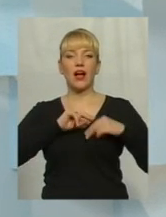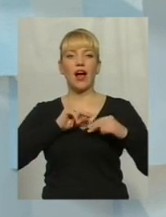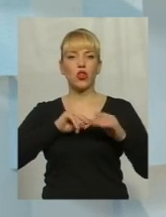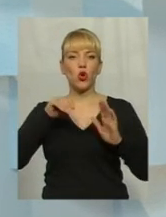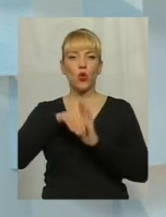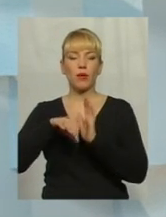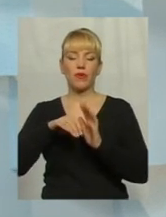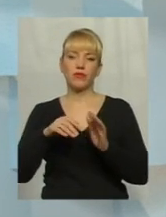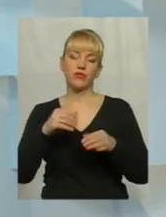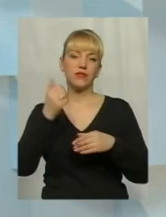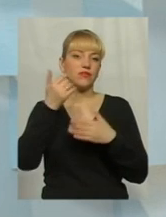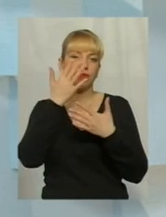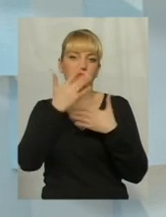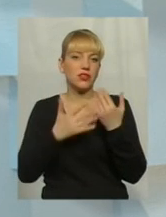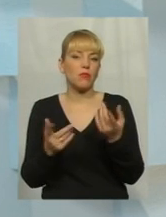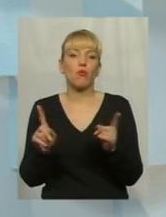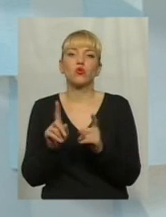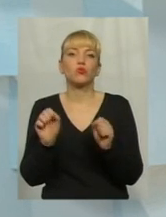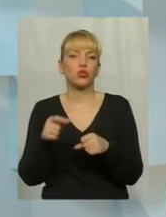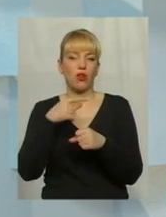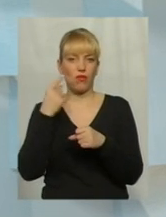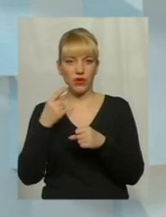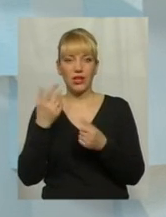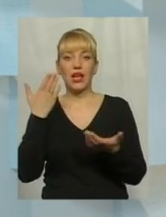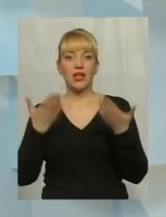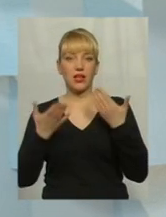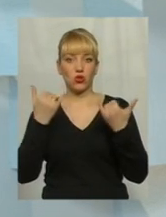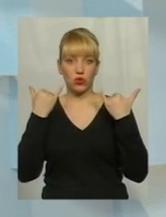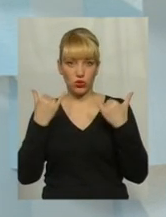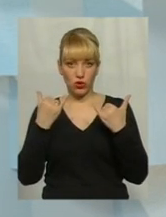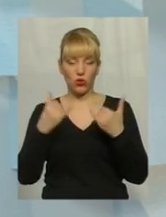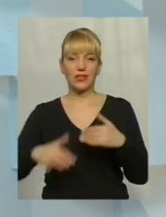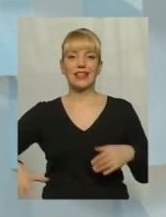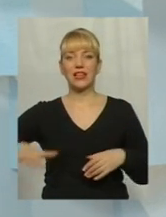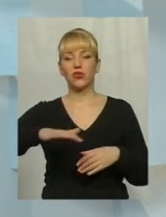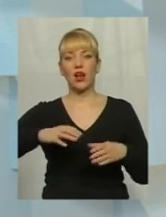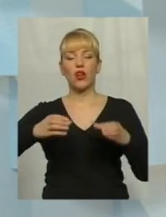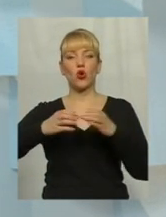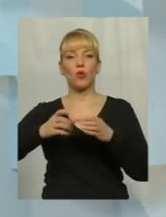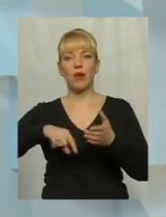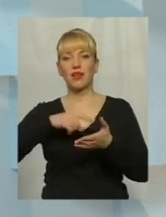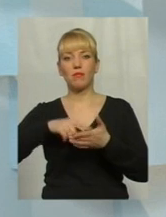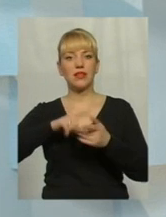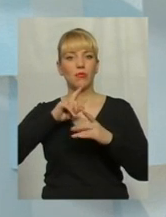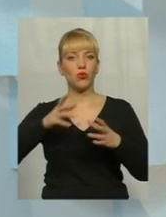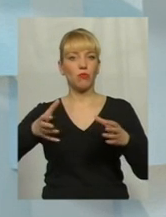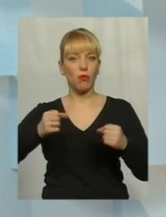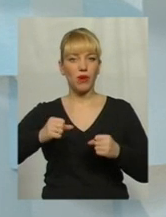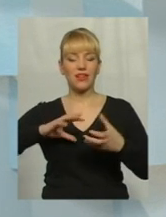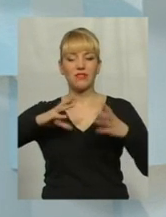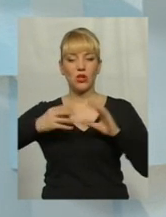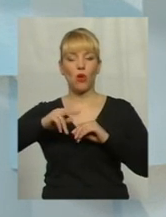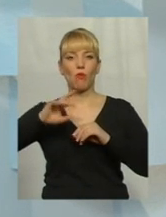то даруйте, про що ми можемо говорити? Якщо сьогодні територіальна громада міста, не будемо брати в цілому по Україні, але